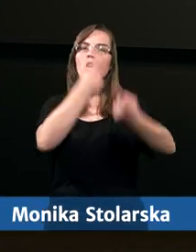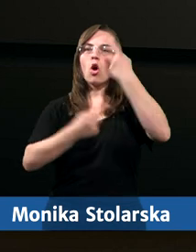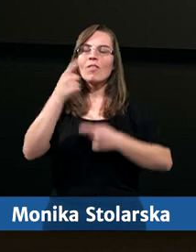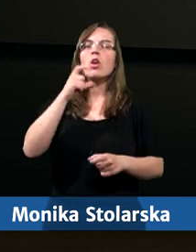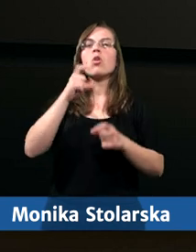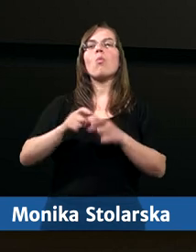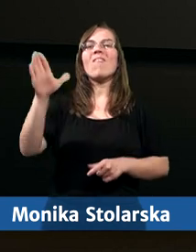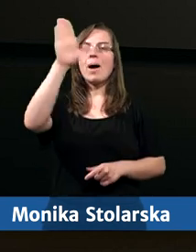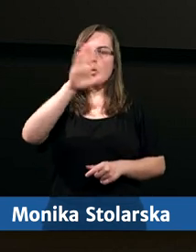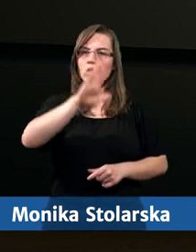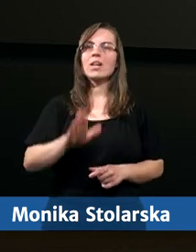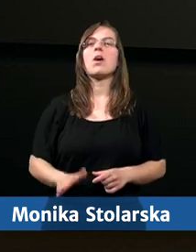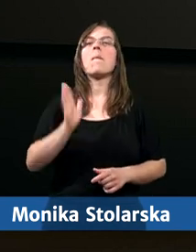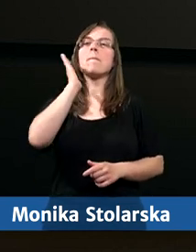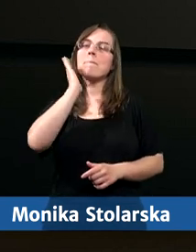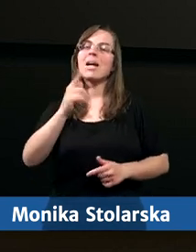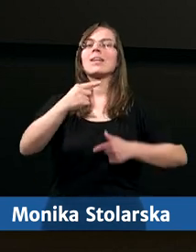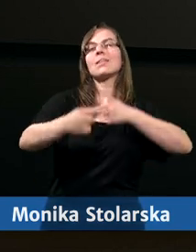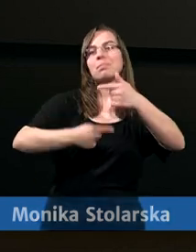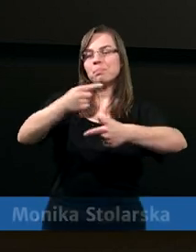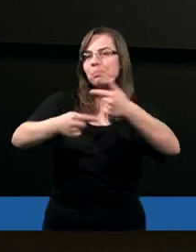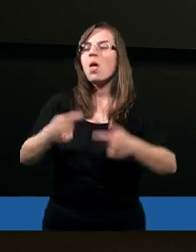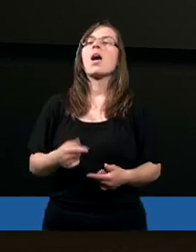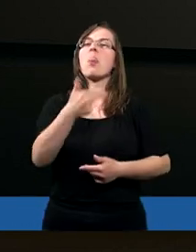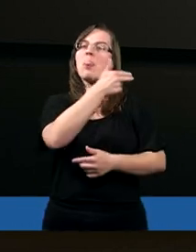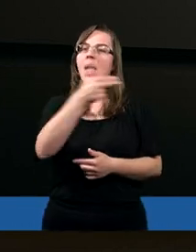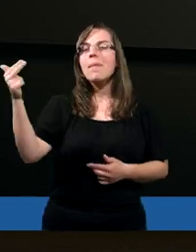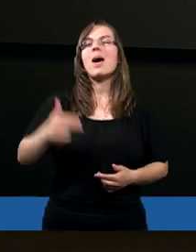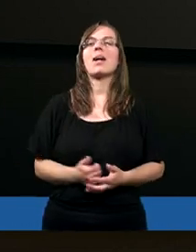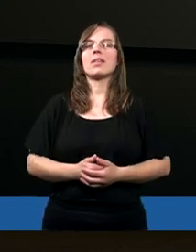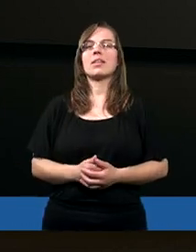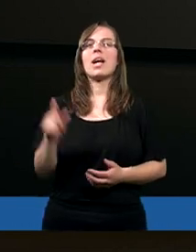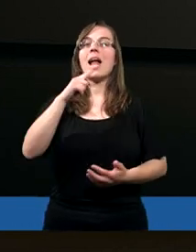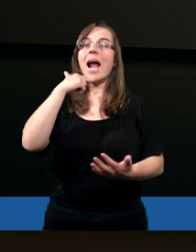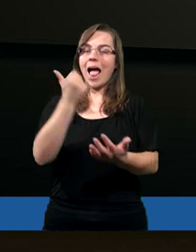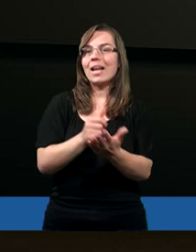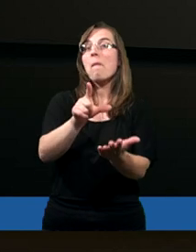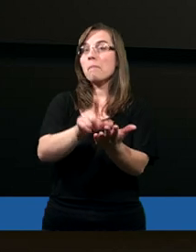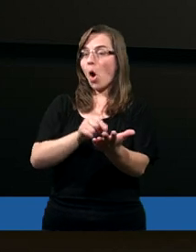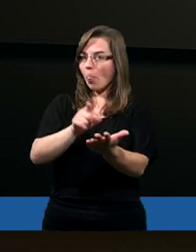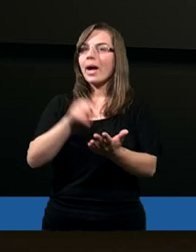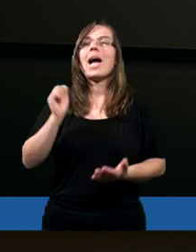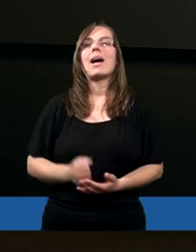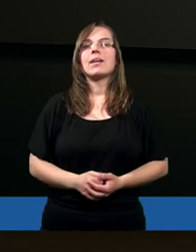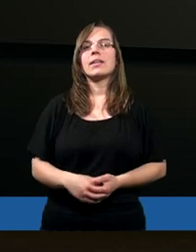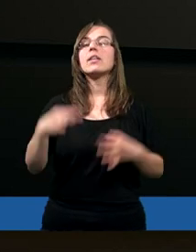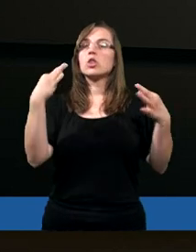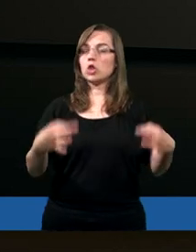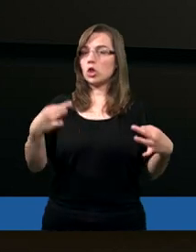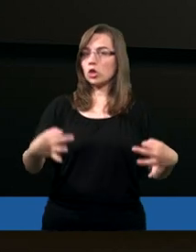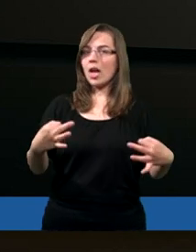Bożego. Będziemy kontynuować temat listów Piotra. Dzisiaj